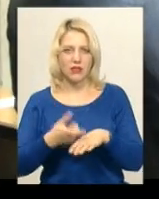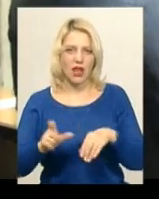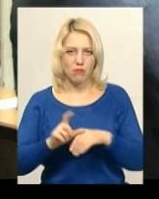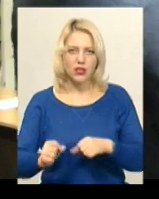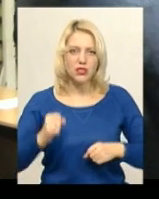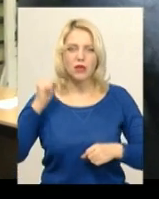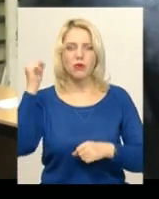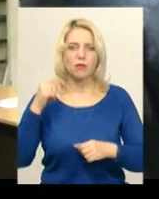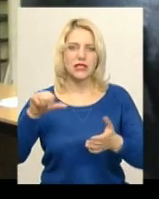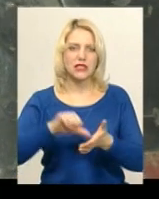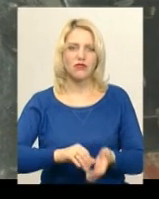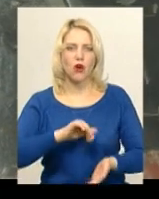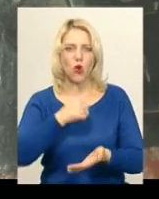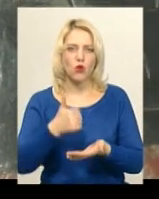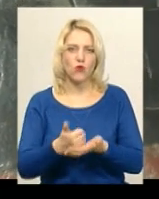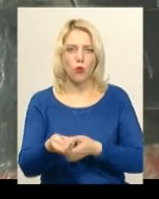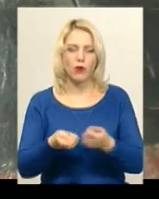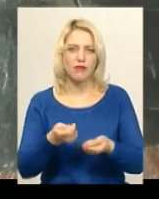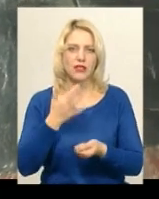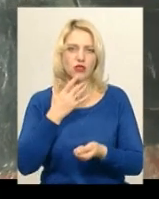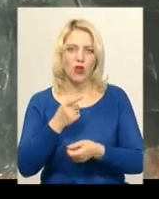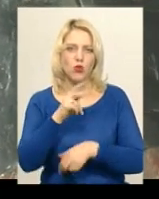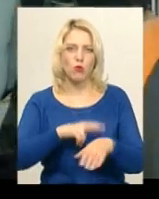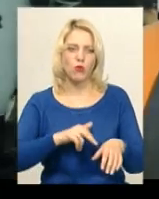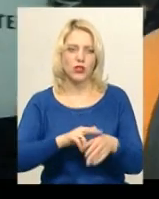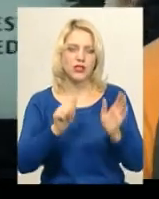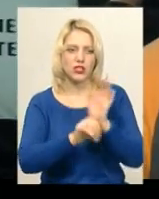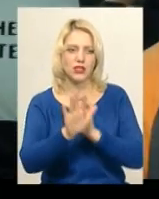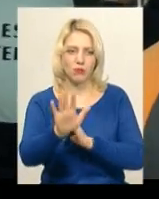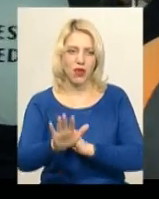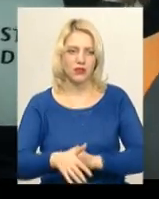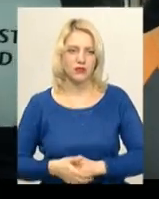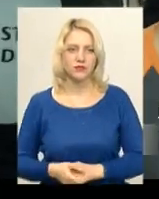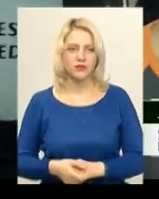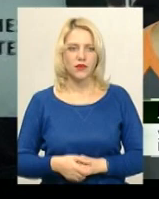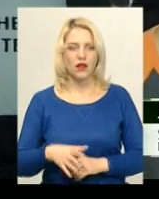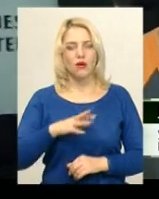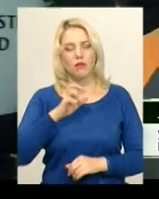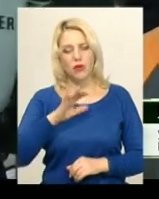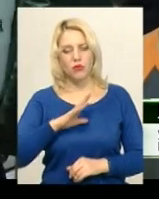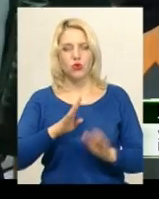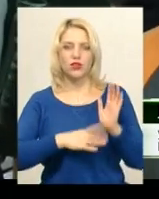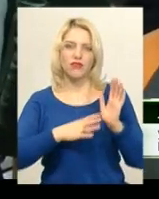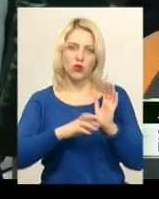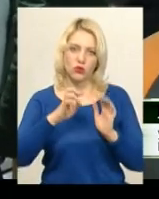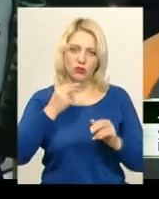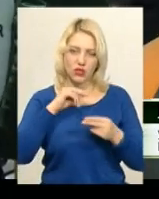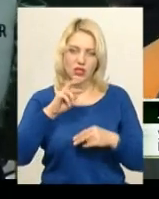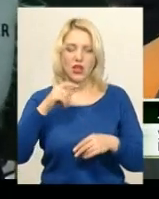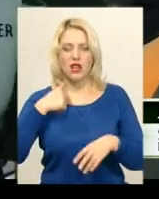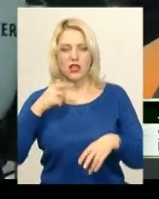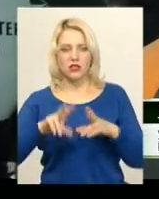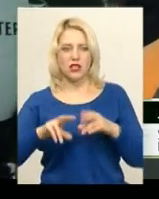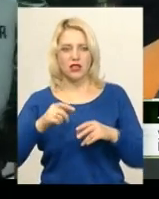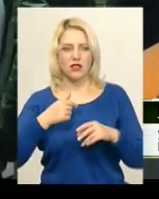представник головного управління Нацполіції в області Леонід Шевчук. Звичайно, краще було 90, але ці результати я дуже